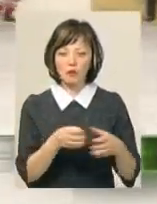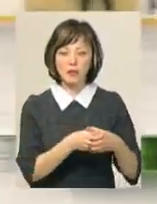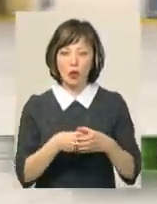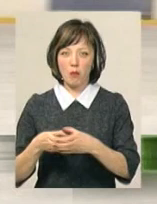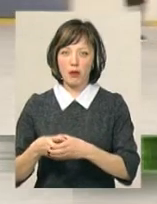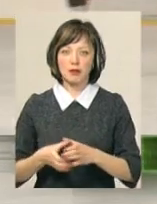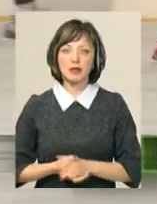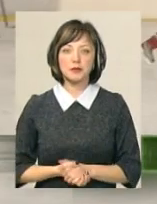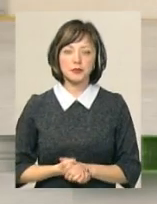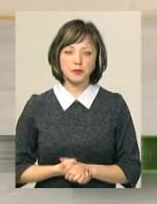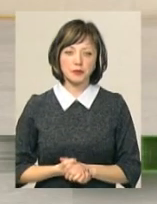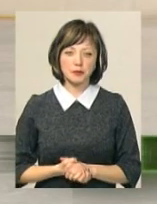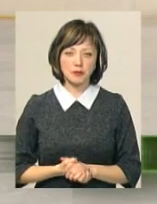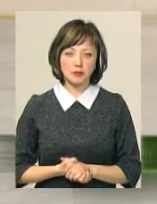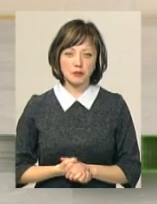спортсмени.